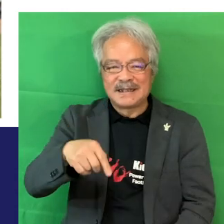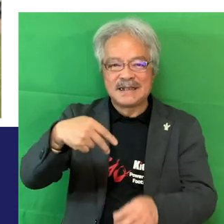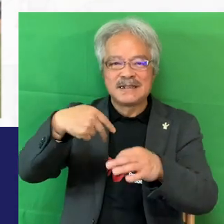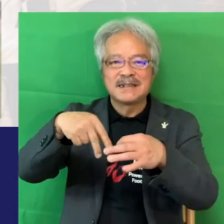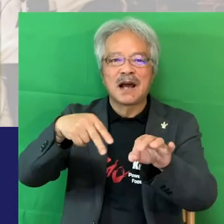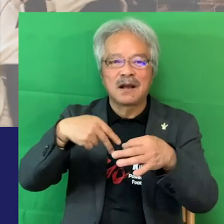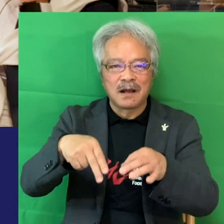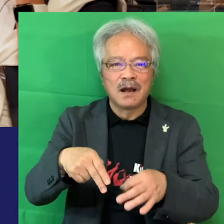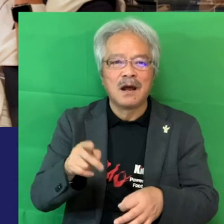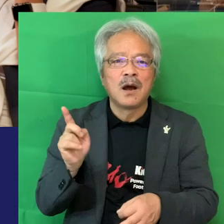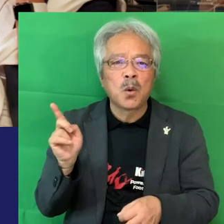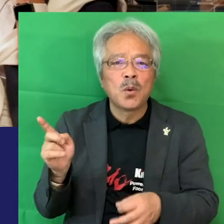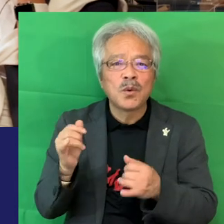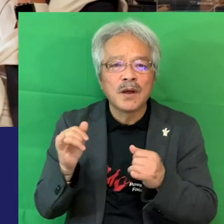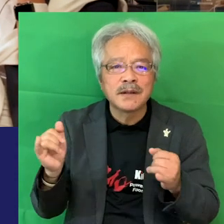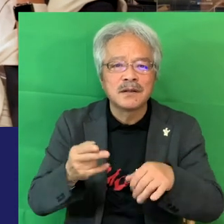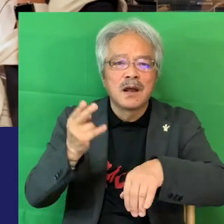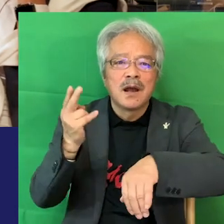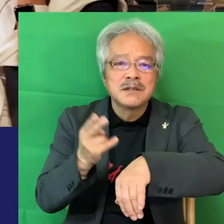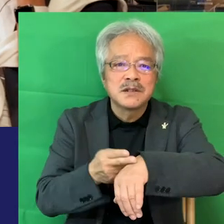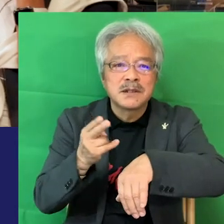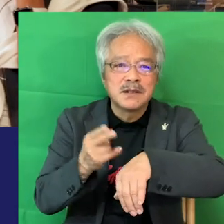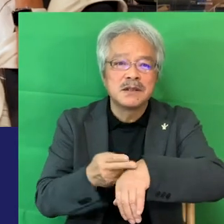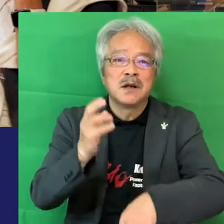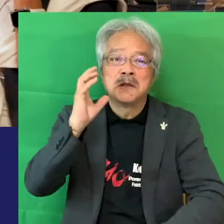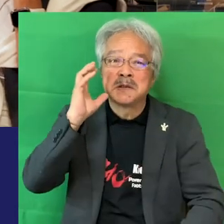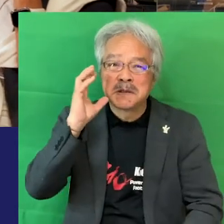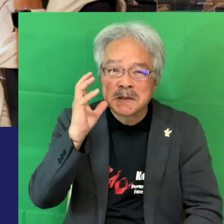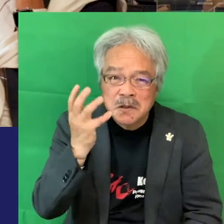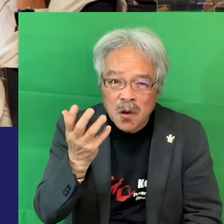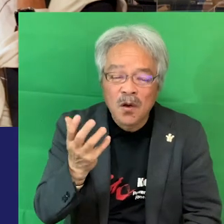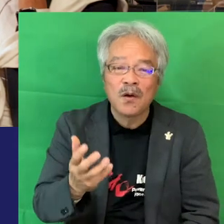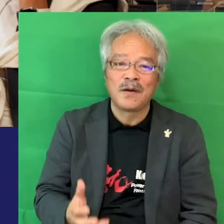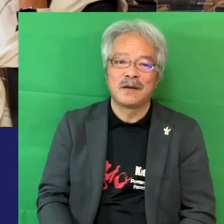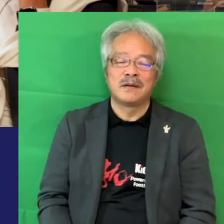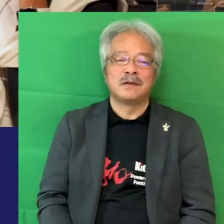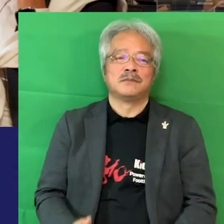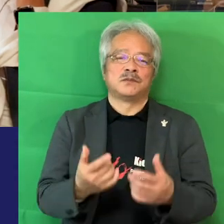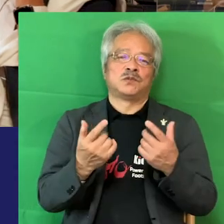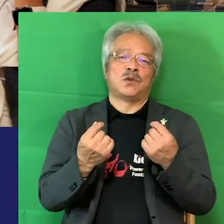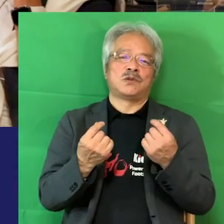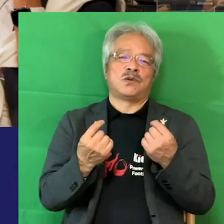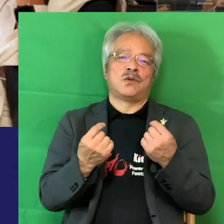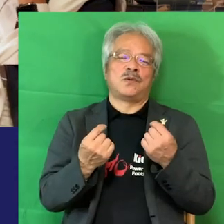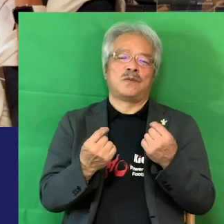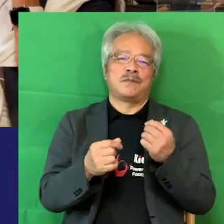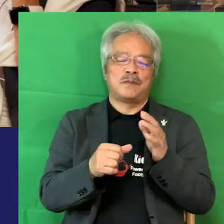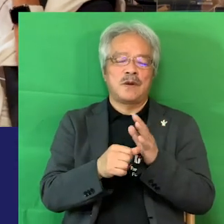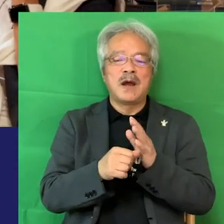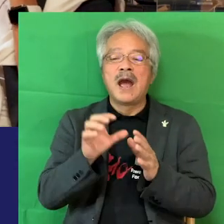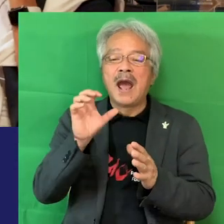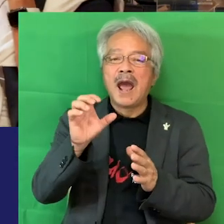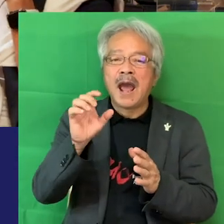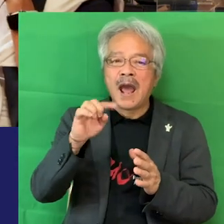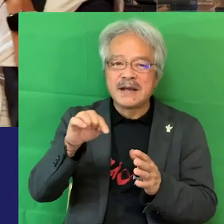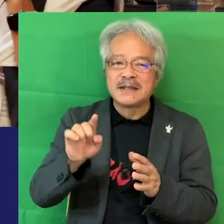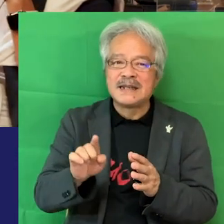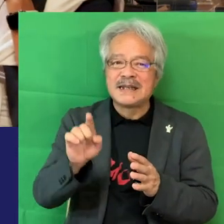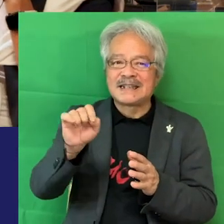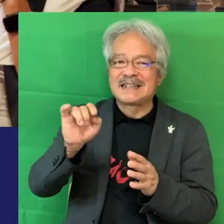がうんそうもうすごすぎてまあ日本大はエースのエンヒキとかはエンヒキのね